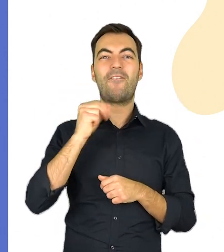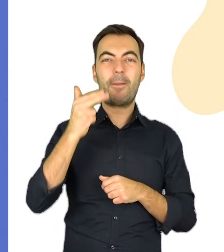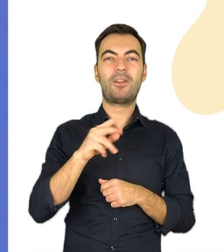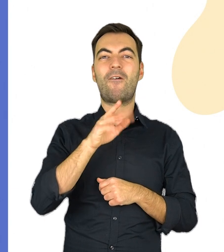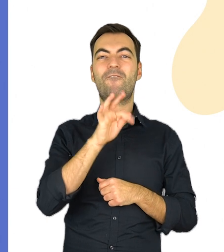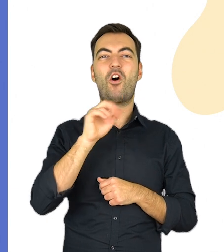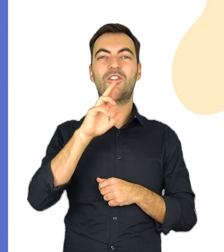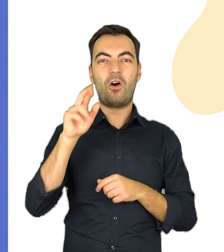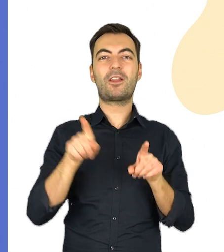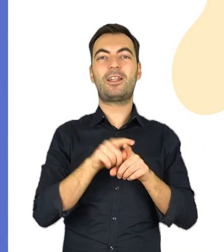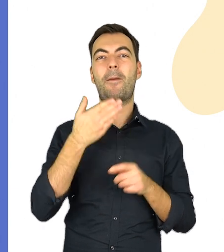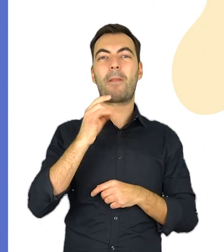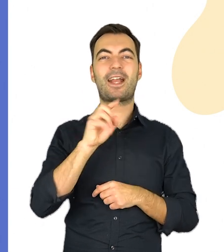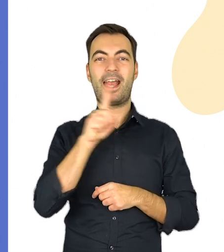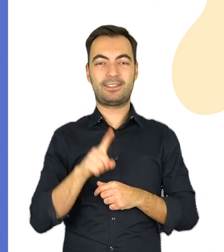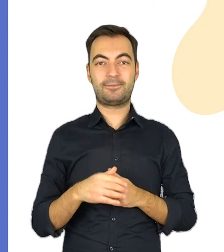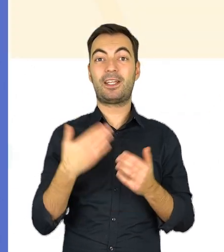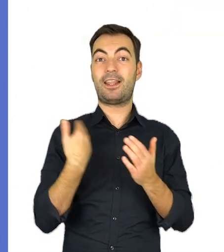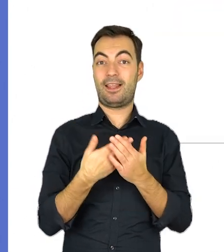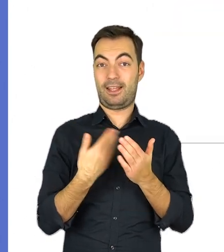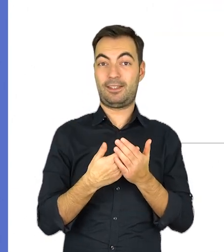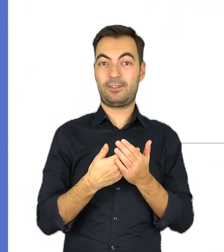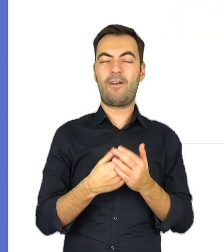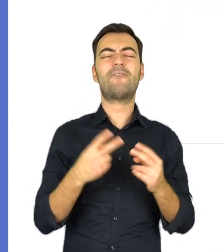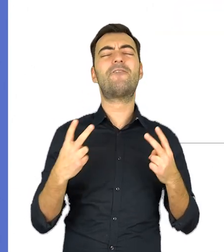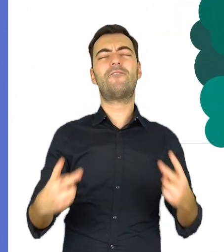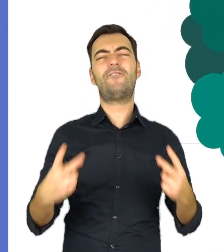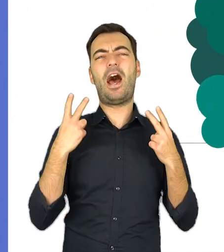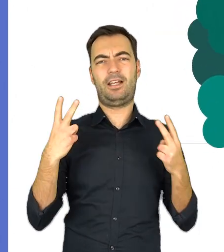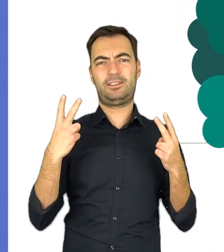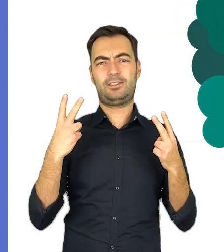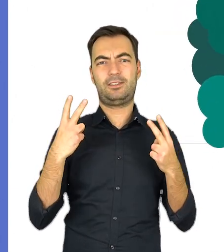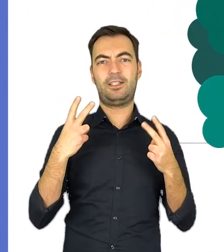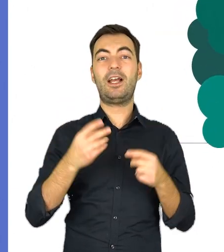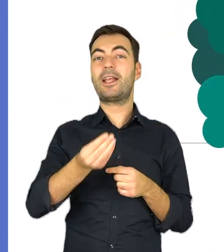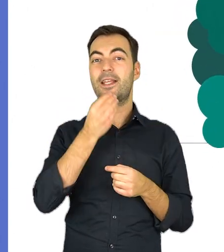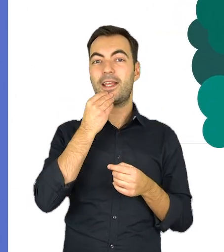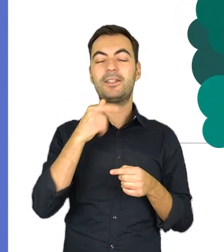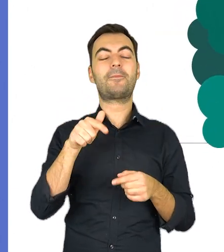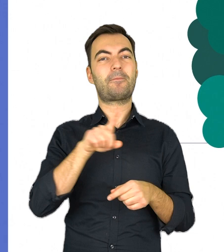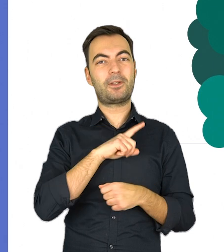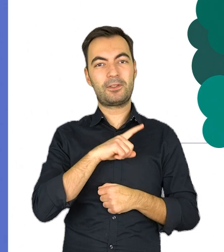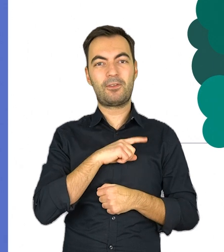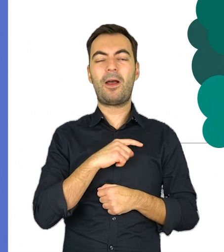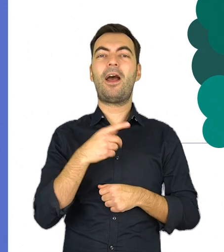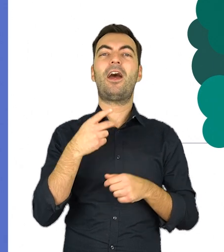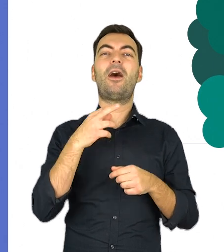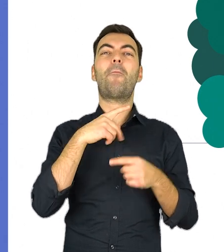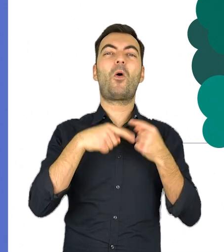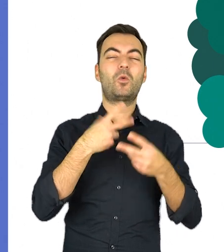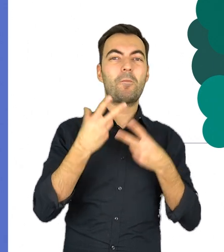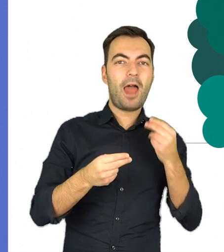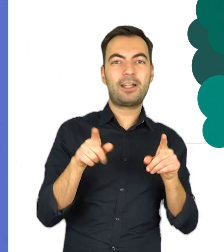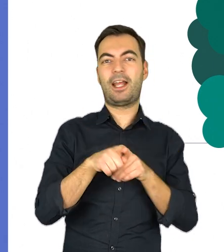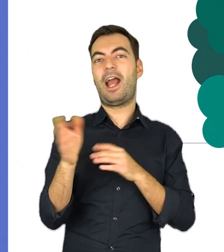wapnia, fosforu i magnezu. Dlatego właśnie tak ważne jest, by na talerzu nie zabrakło produktów